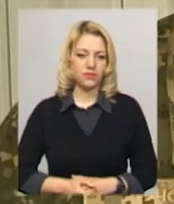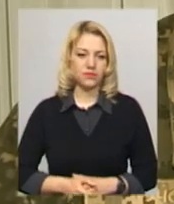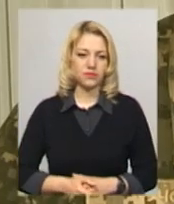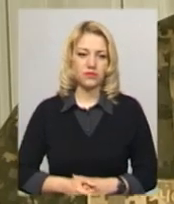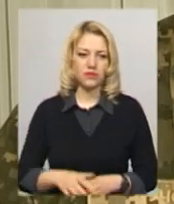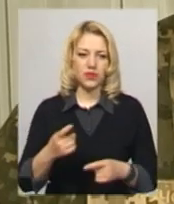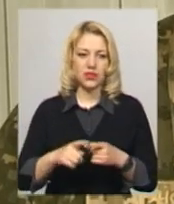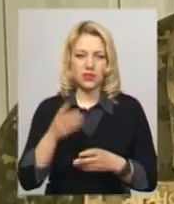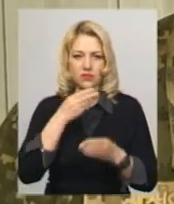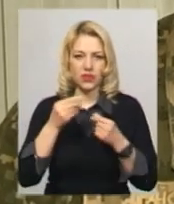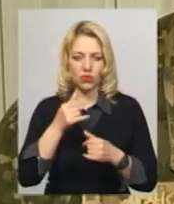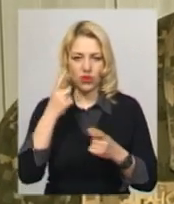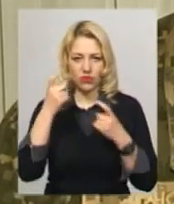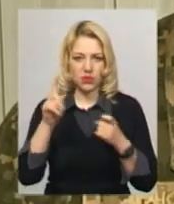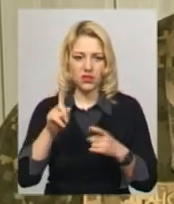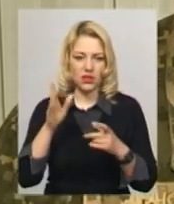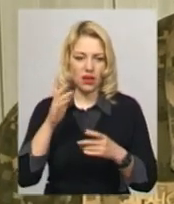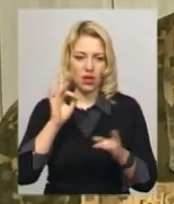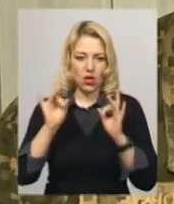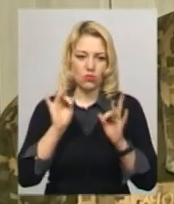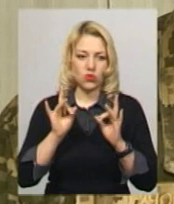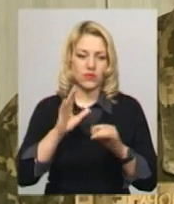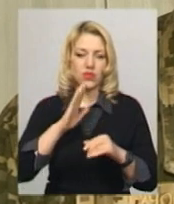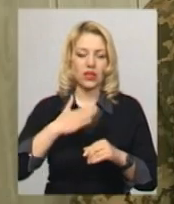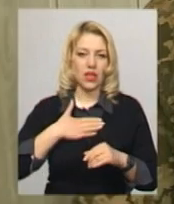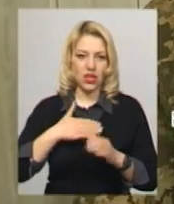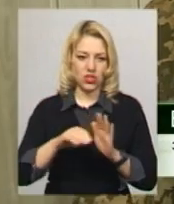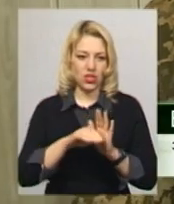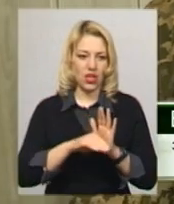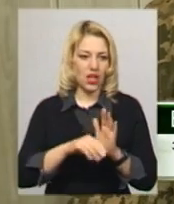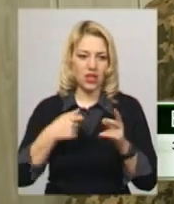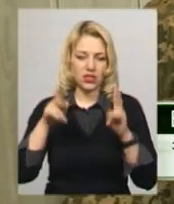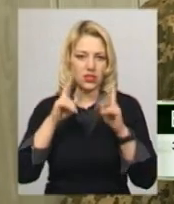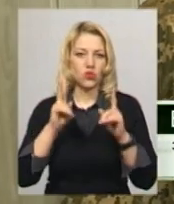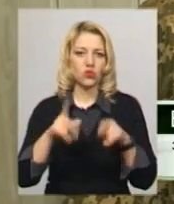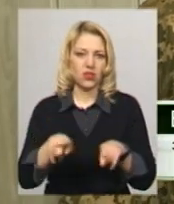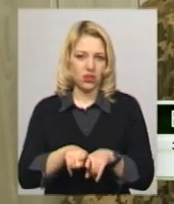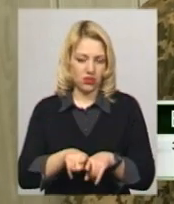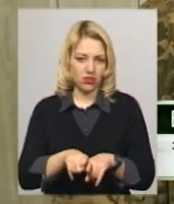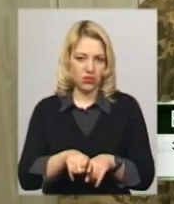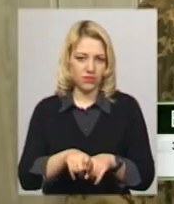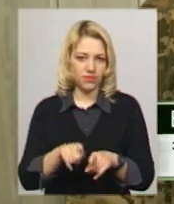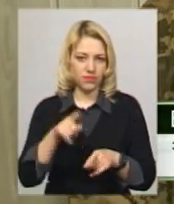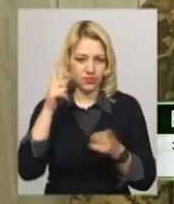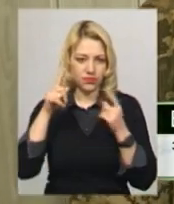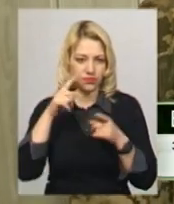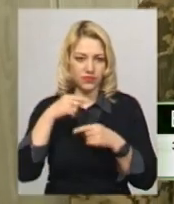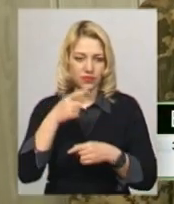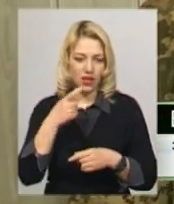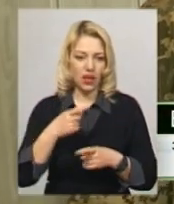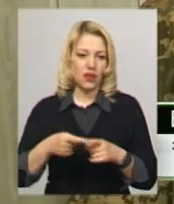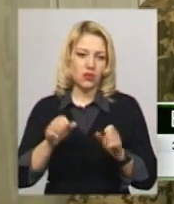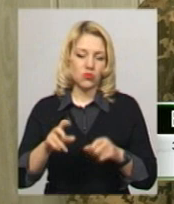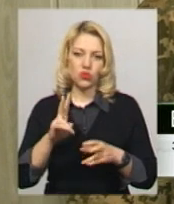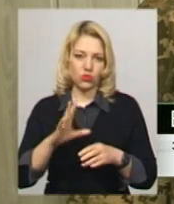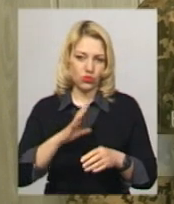Це фейкова інформація, яка прозвучала на наших каналах. Не знаю, хто так підкинув такого жару, цей вогонь. Може,